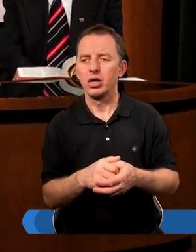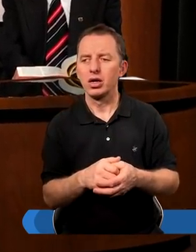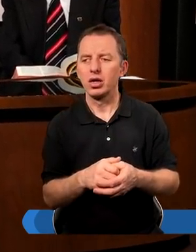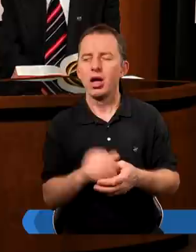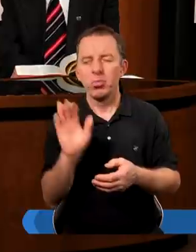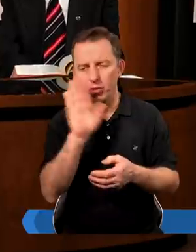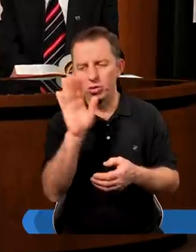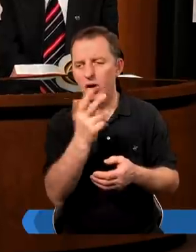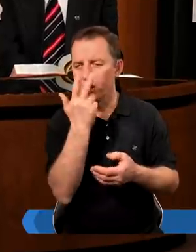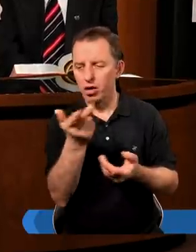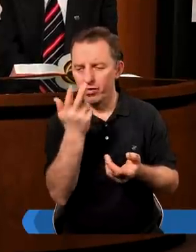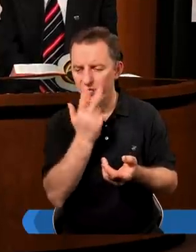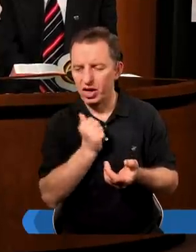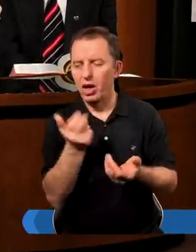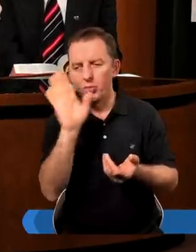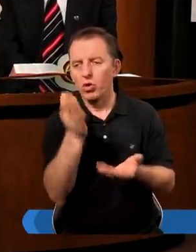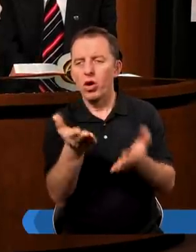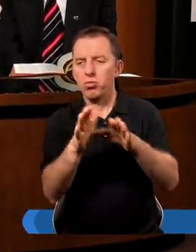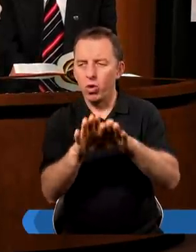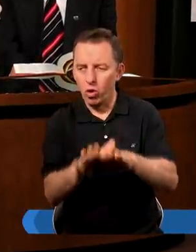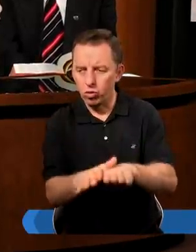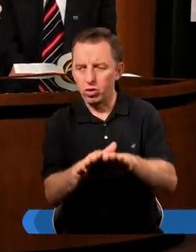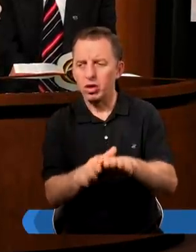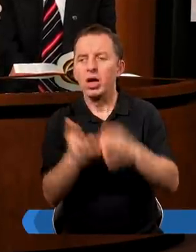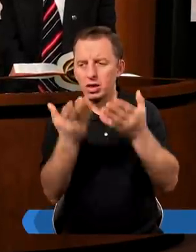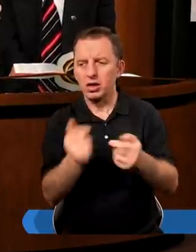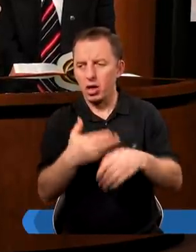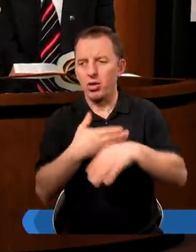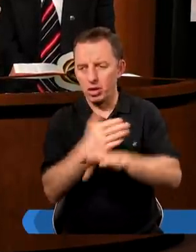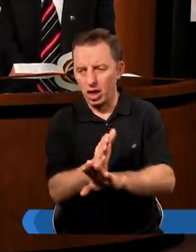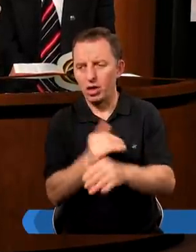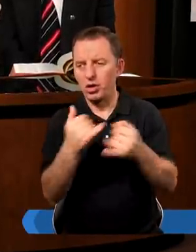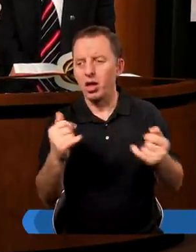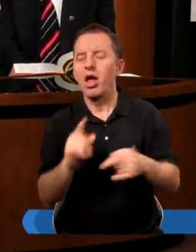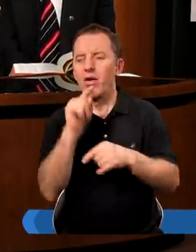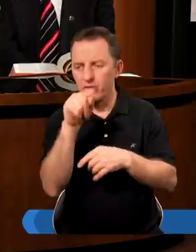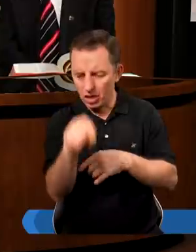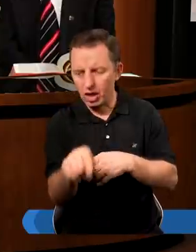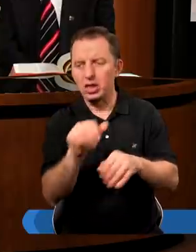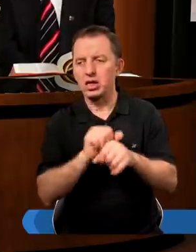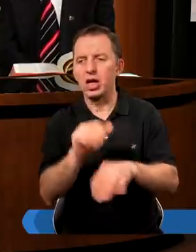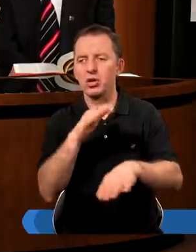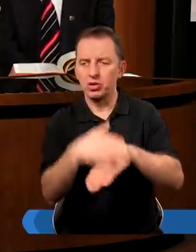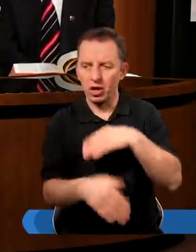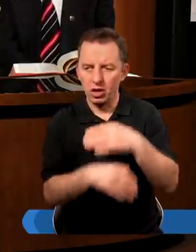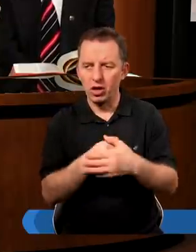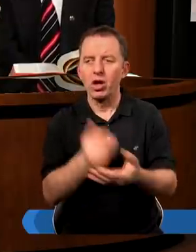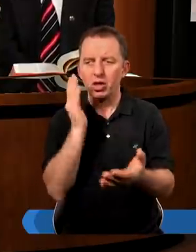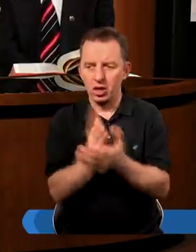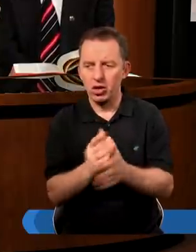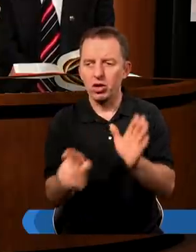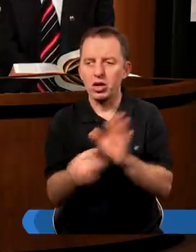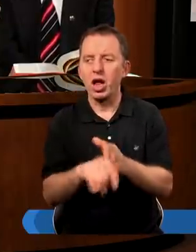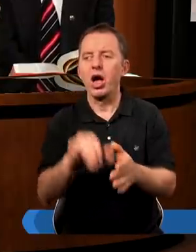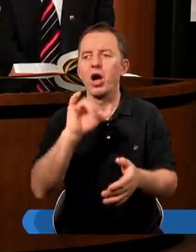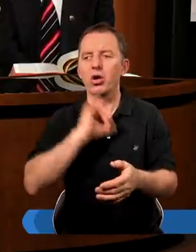wyraz Bożego błogosławieństwa i jeszcze się tym dzieli z innymi, to wtedy jest szczęśliwy. Ale jeśli to tylko